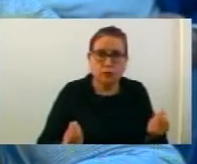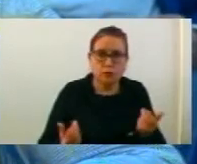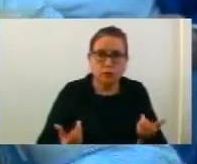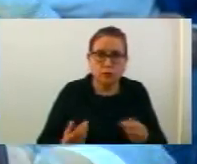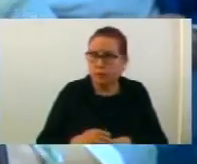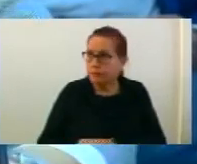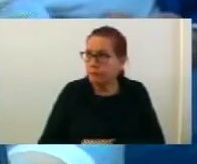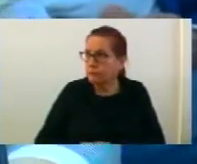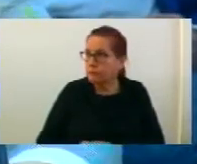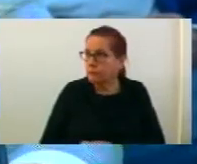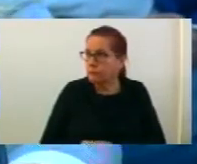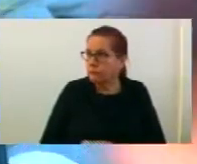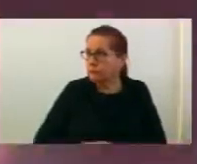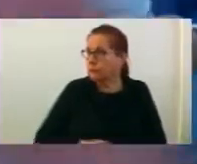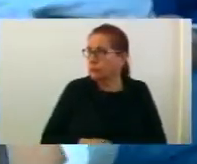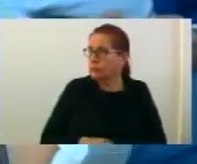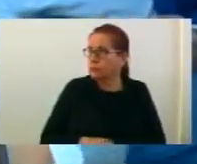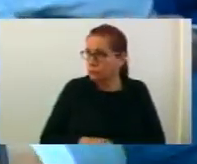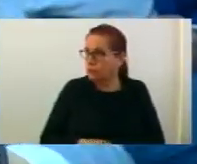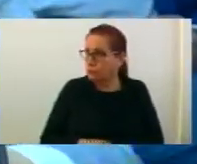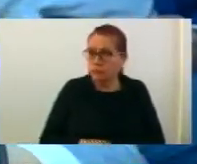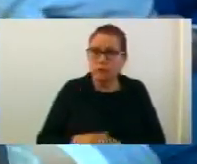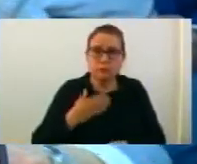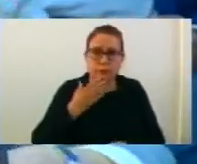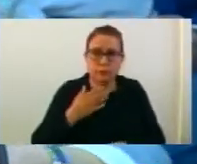го бара тоа. Так. Павелите, директор.